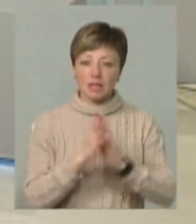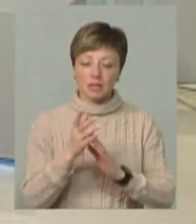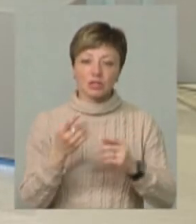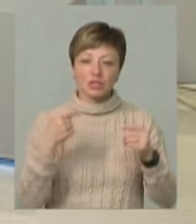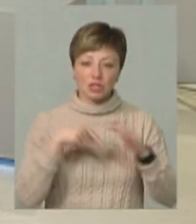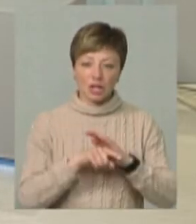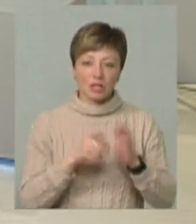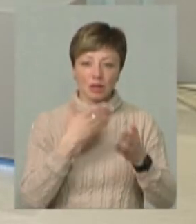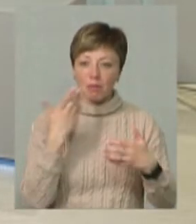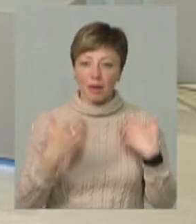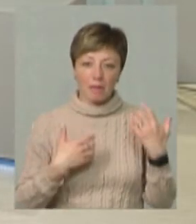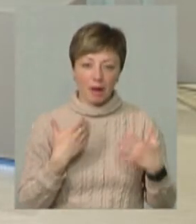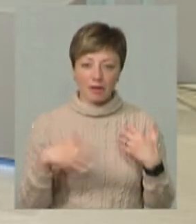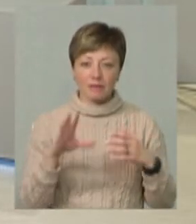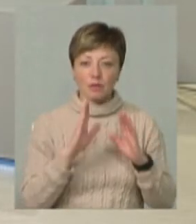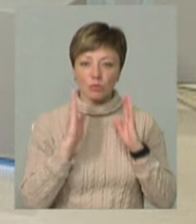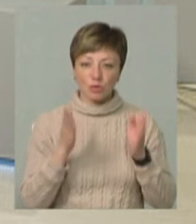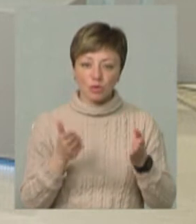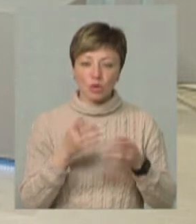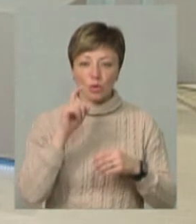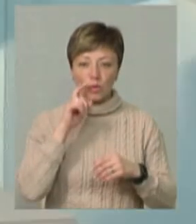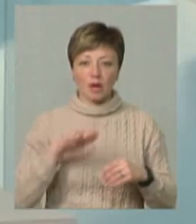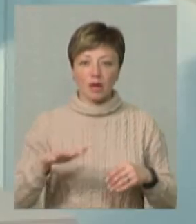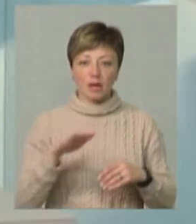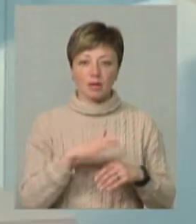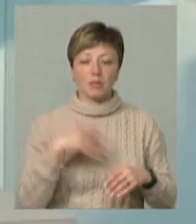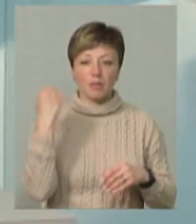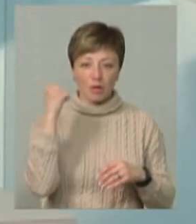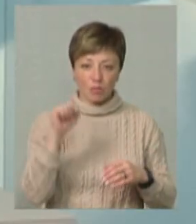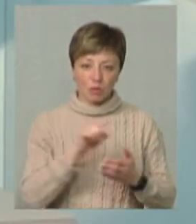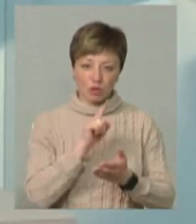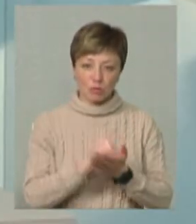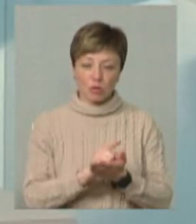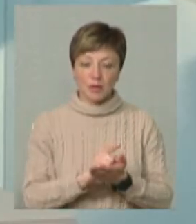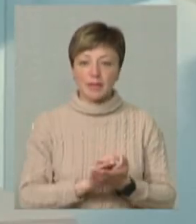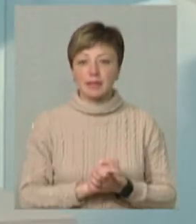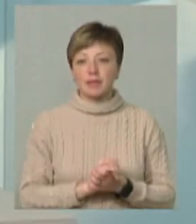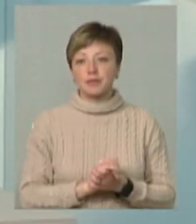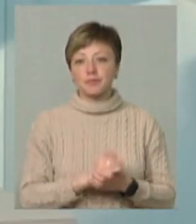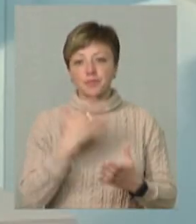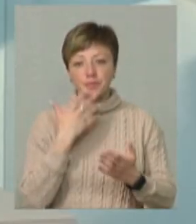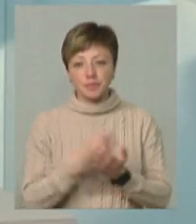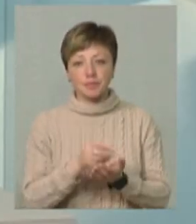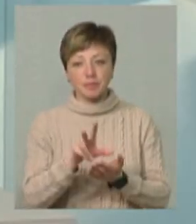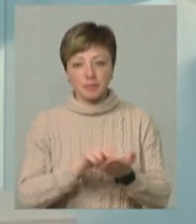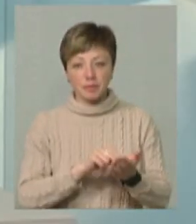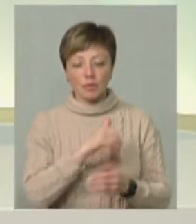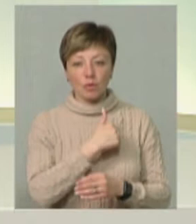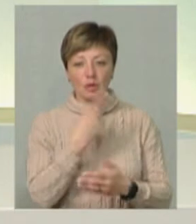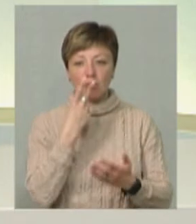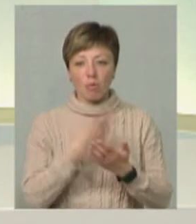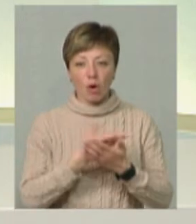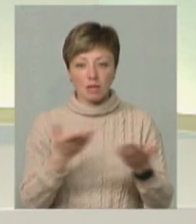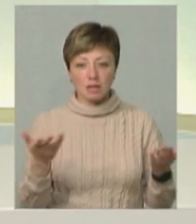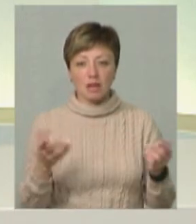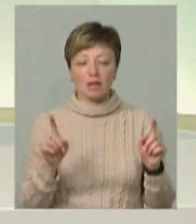немає паніки, все буде Україна. Тобто ми переможемо. І ми, власне, своїм прикладом хотіли показати, що,